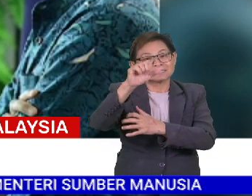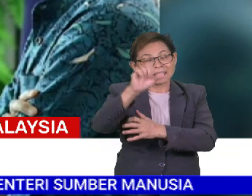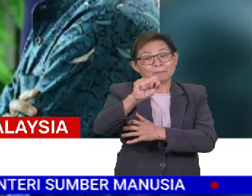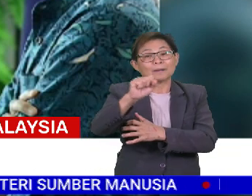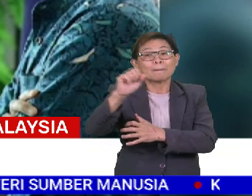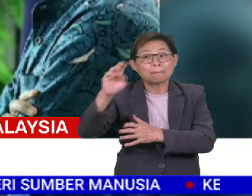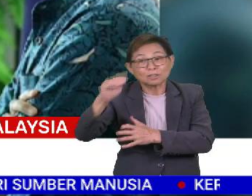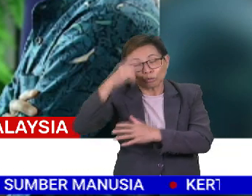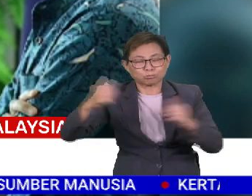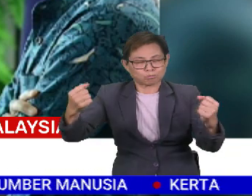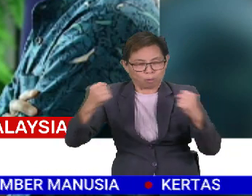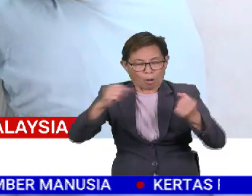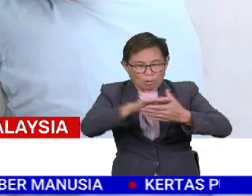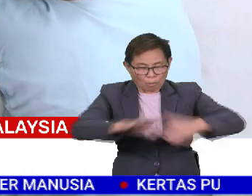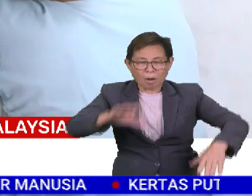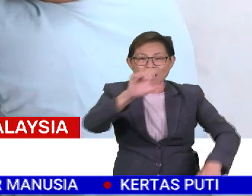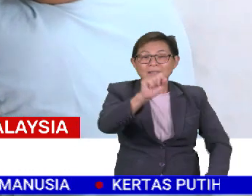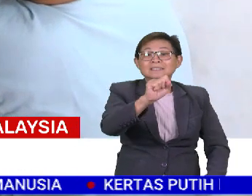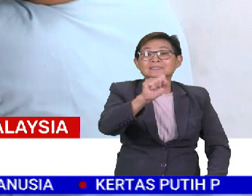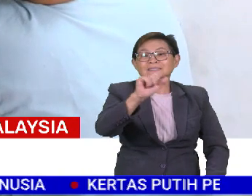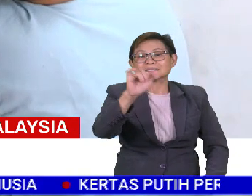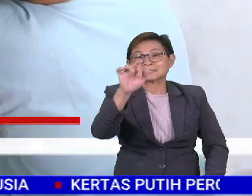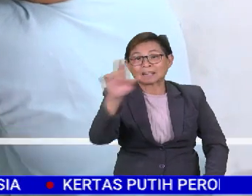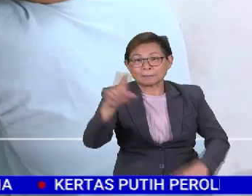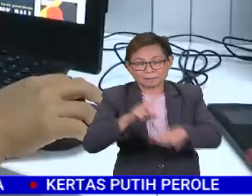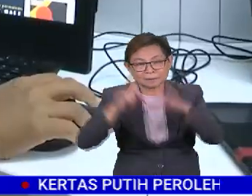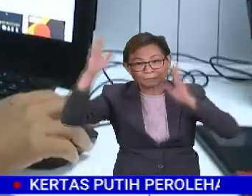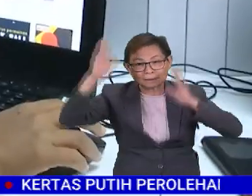sebagai langkah memperkukuh keselamatan cyber di negara ini.